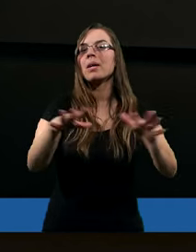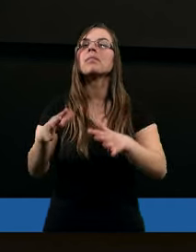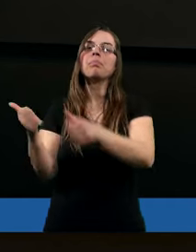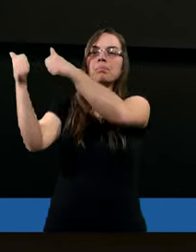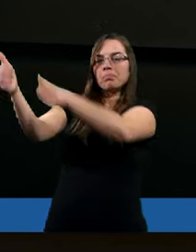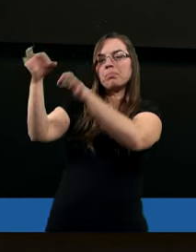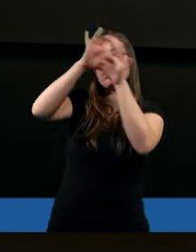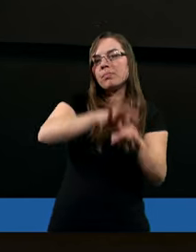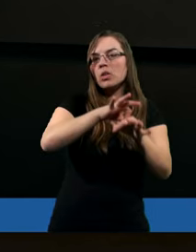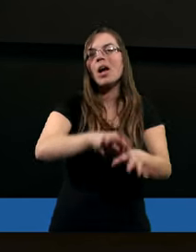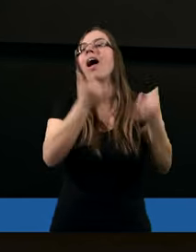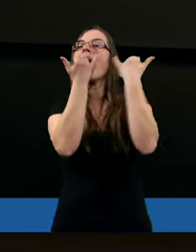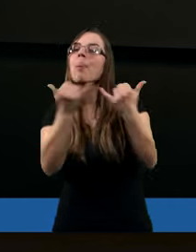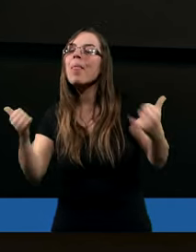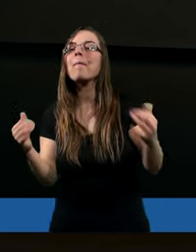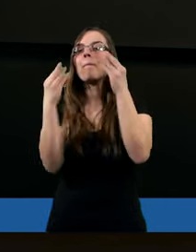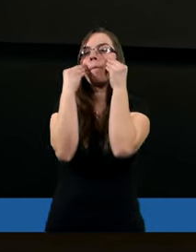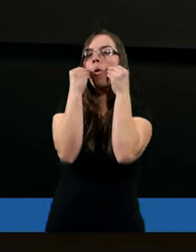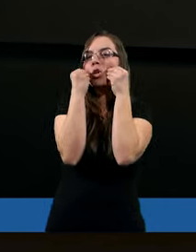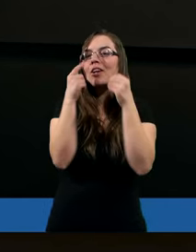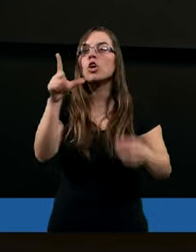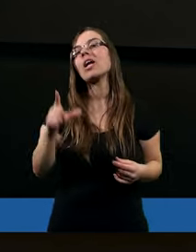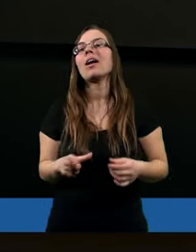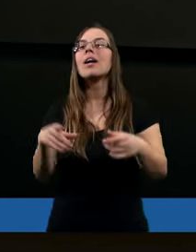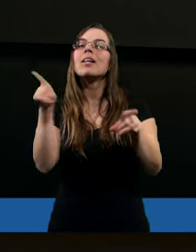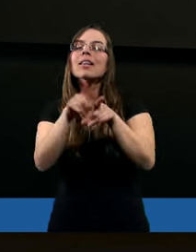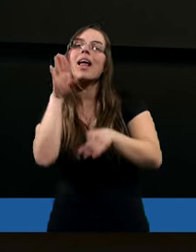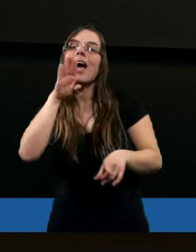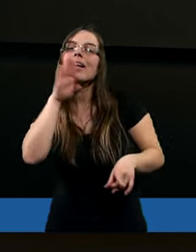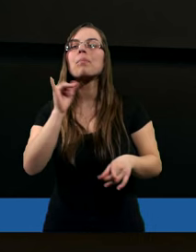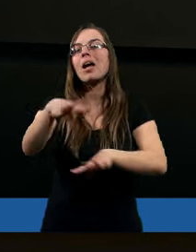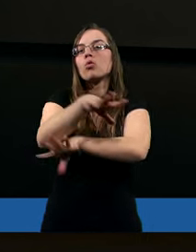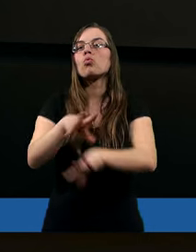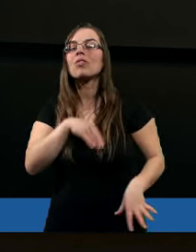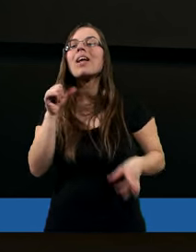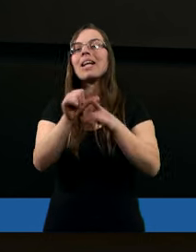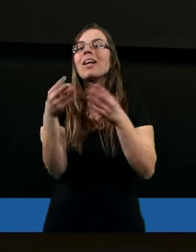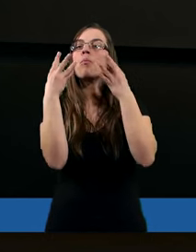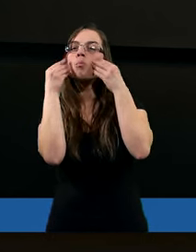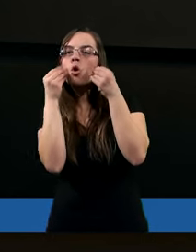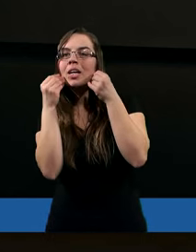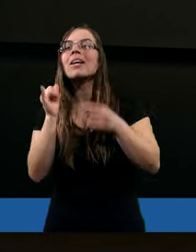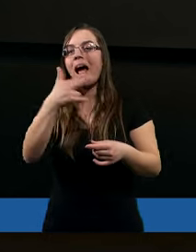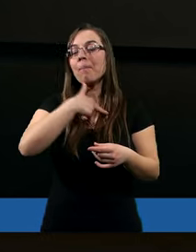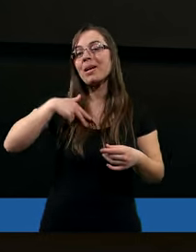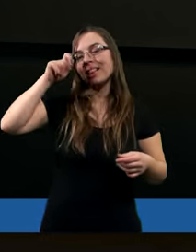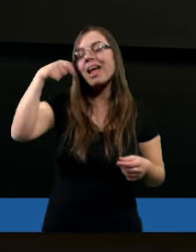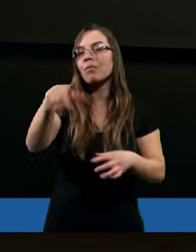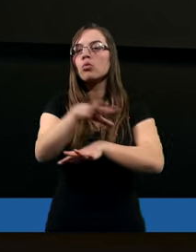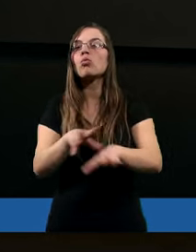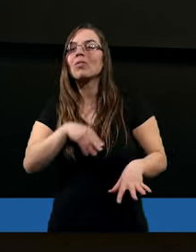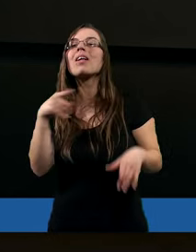daję wam innego pocieszyciela. Pamiętajmy, że tak samo jak Duch Święty jest pocieszycielem, jak my go nazywamy,